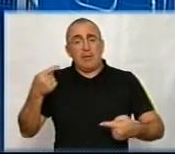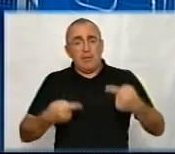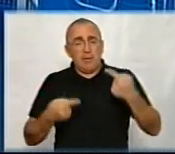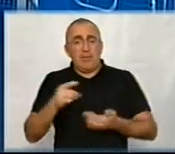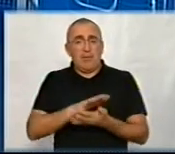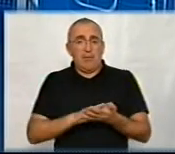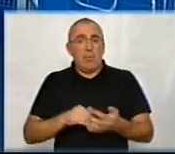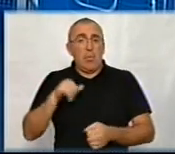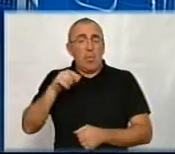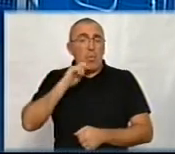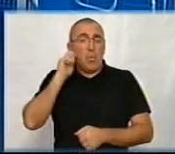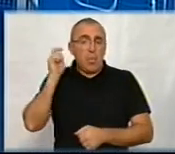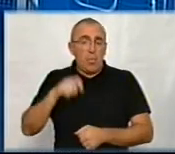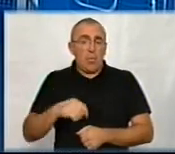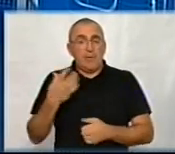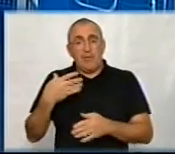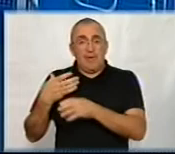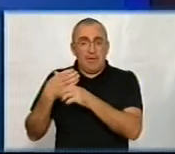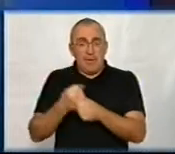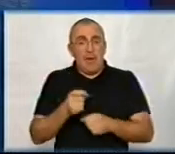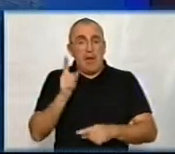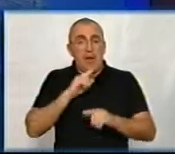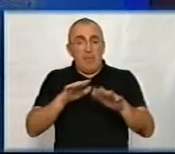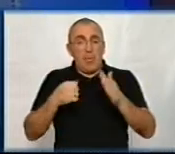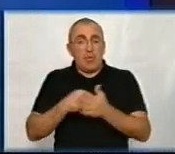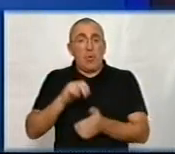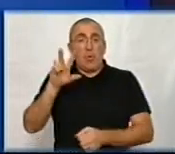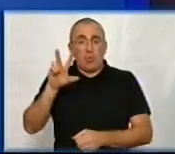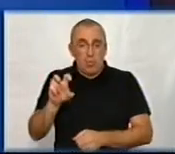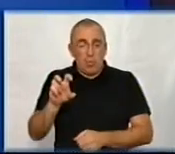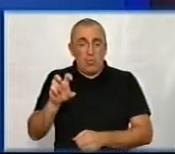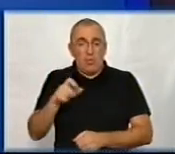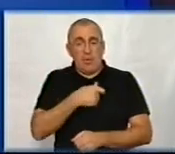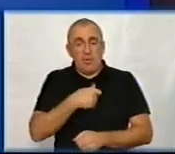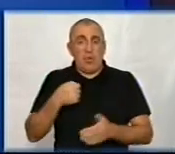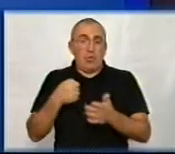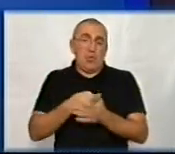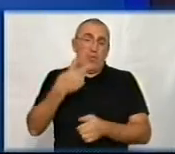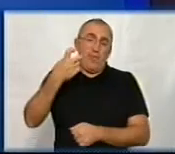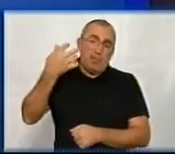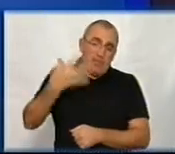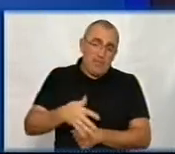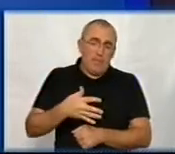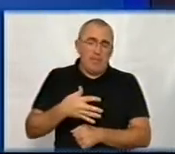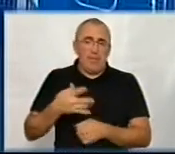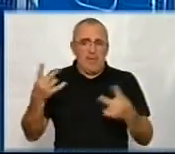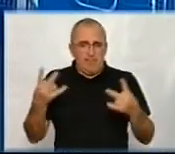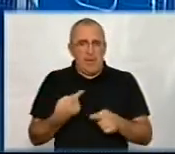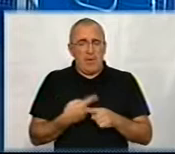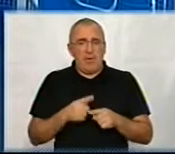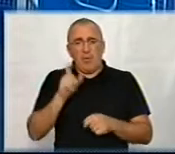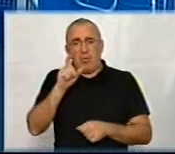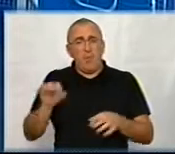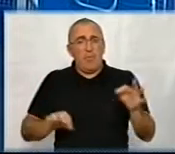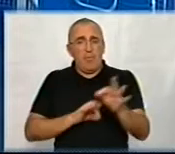тривала. Взагалі в Україні ведеться, давайте скоротимо парламент до 300 депутатів, потім кажуть, давайте взагалі до 250. Варте взагалі це? Буде, чекає